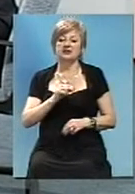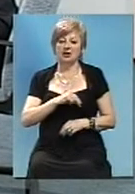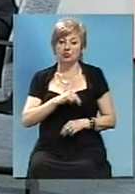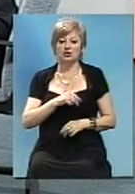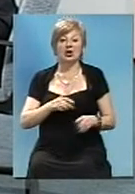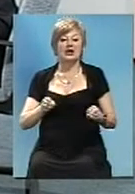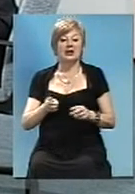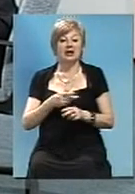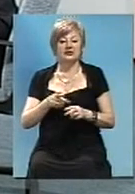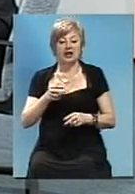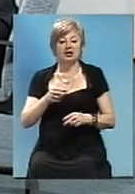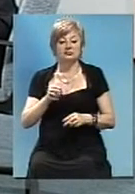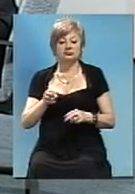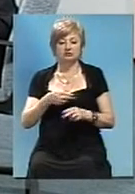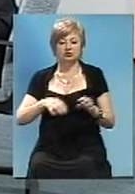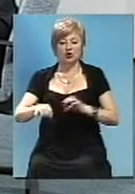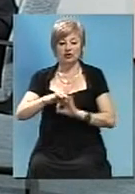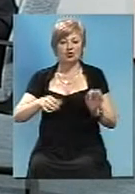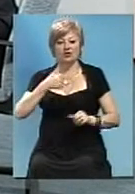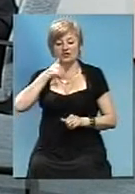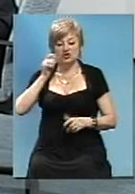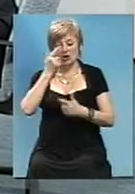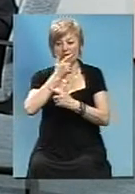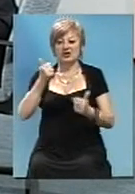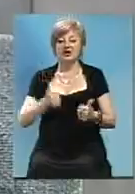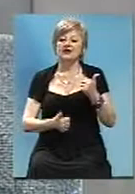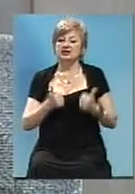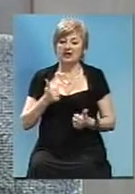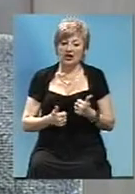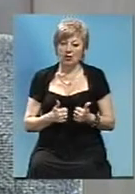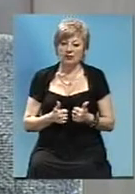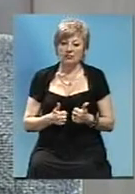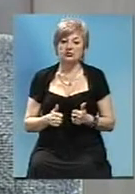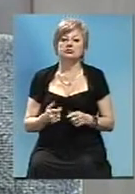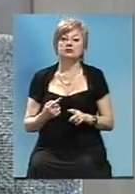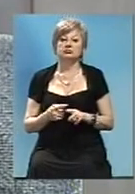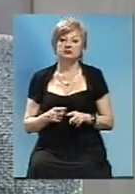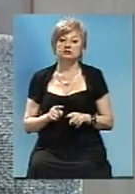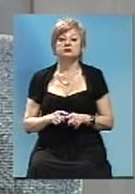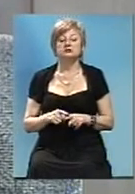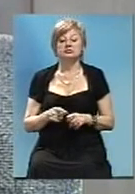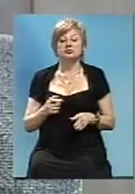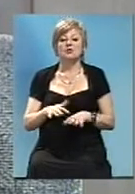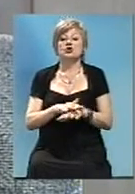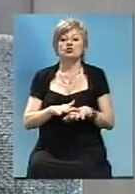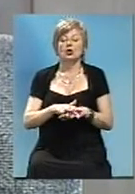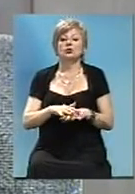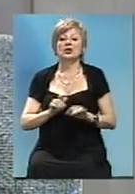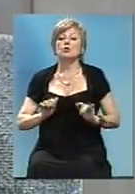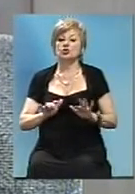'явили тендер буквально вчора. Процедури міжнародні, тепер ждем подрядчика, який зможе